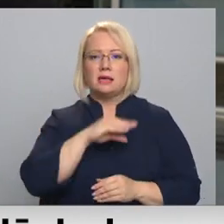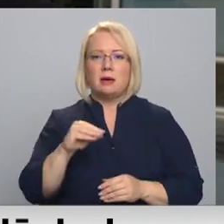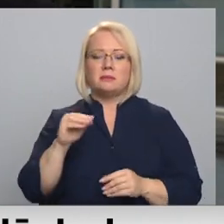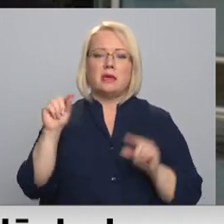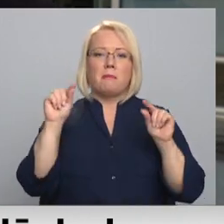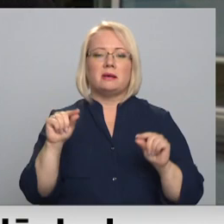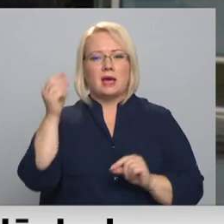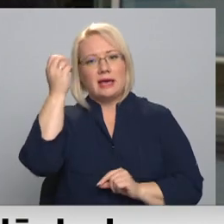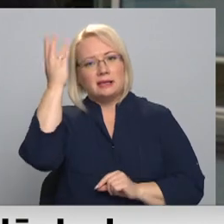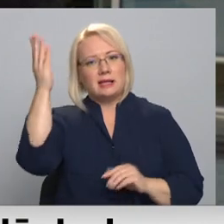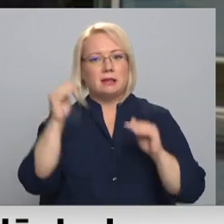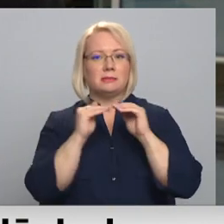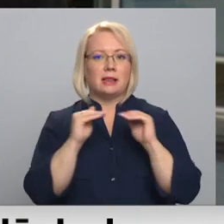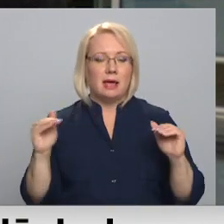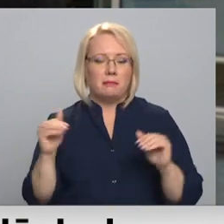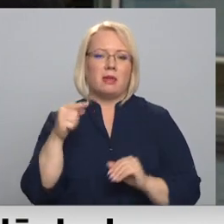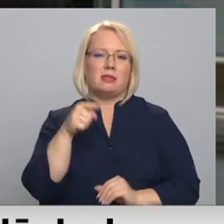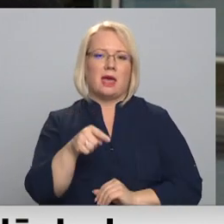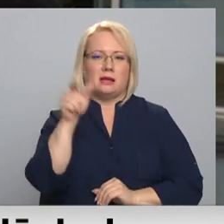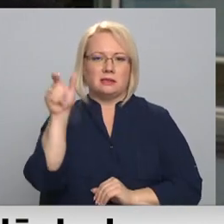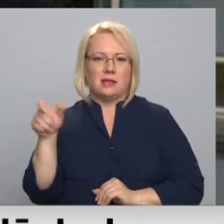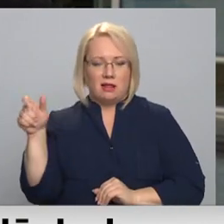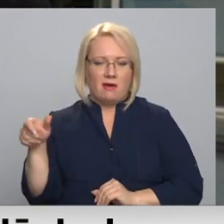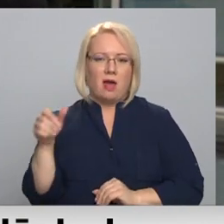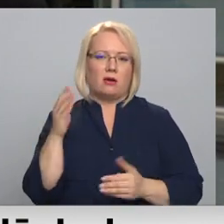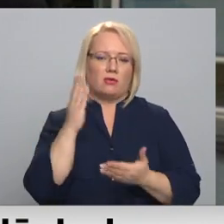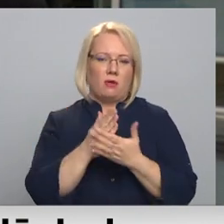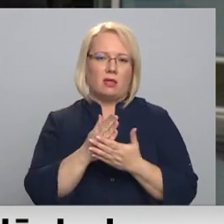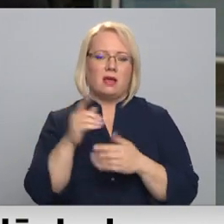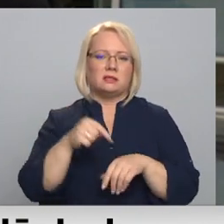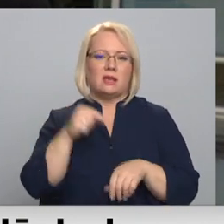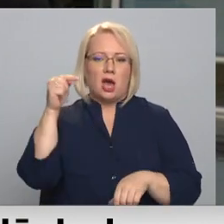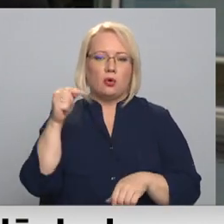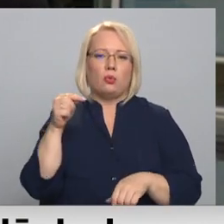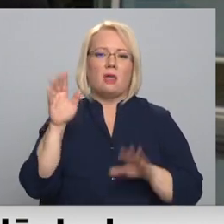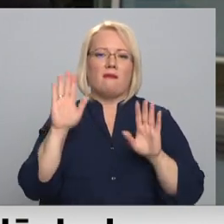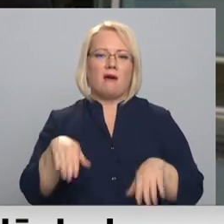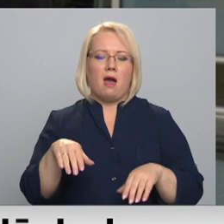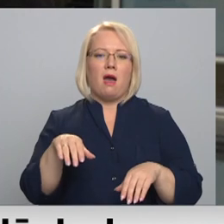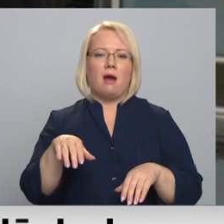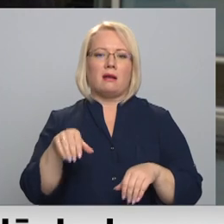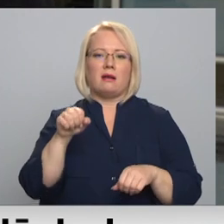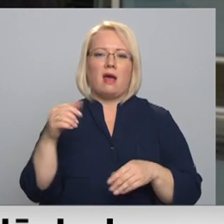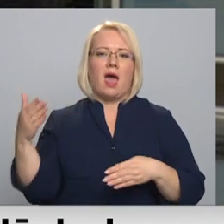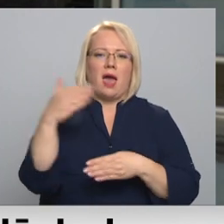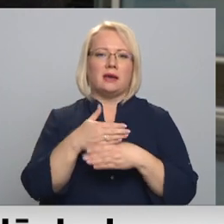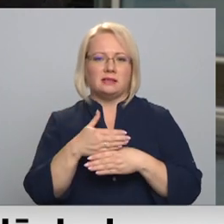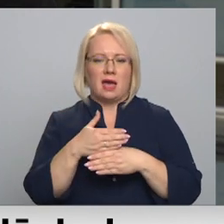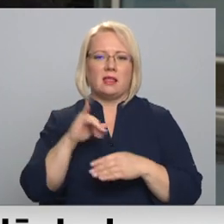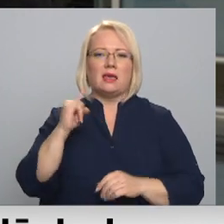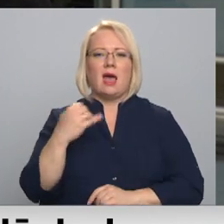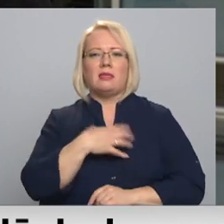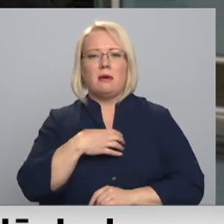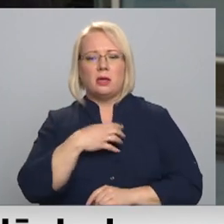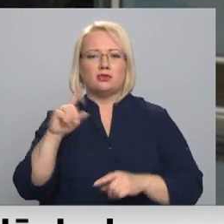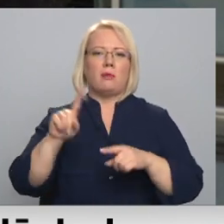izglītības līmeni, tie ir tie, kurus tā sajūta ir, visdrīzāk var vēlāk aizstāt, tad, kad ir nepieciešami